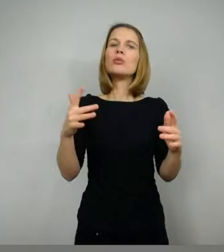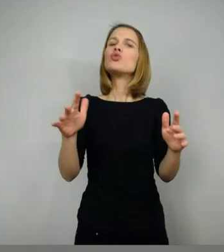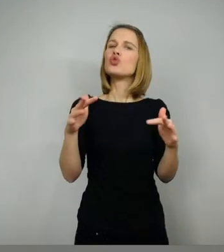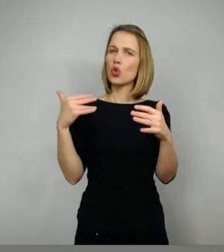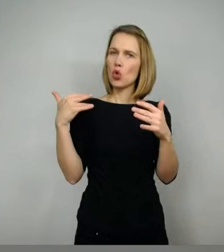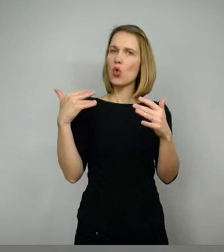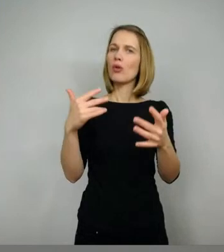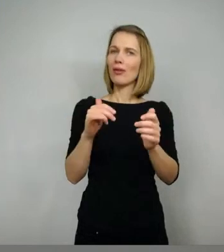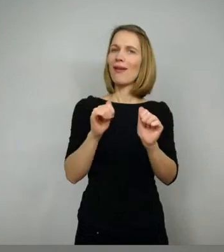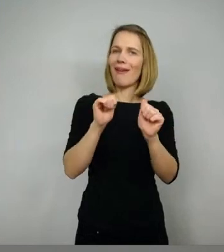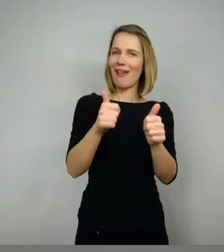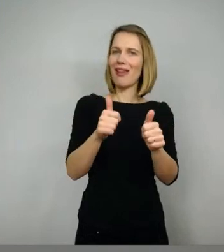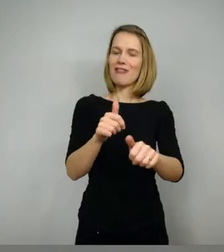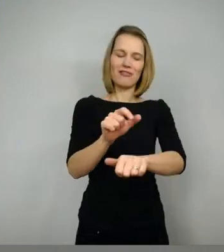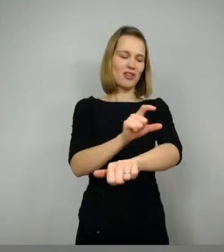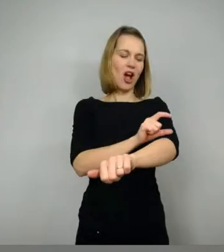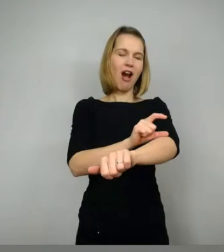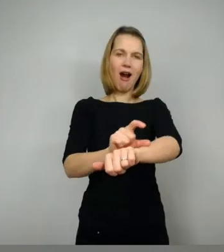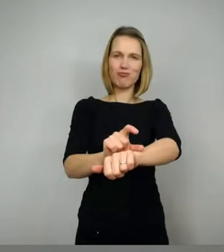er hier unverwundbar ist.